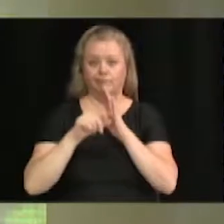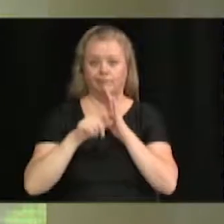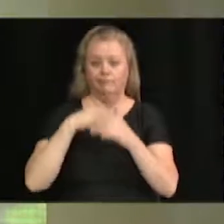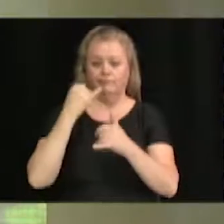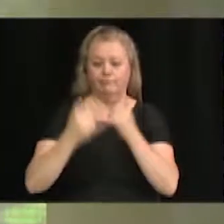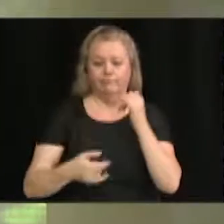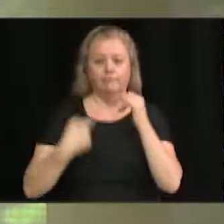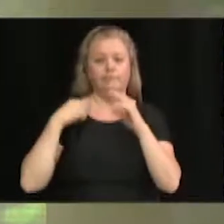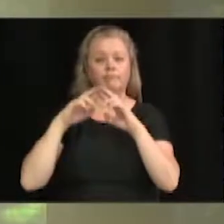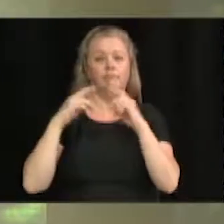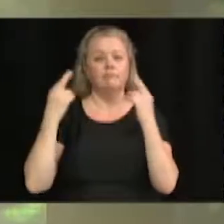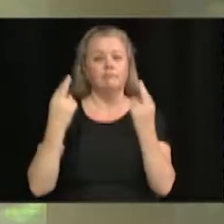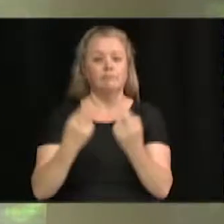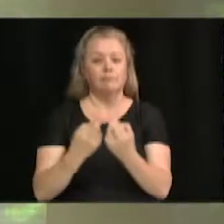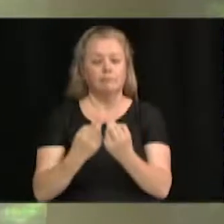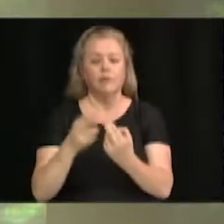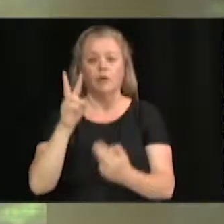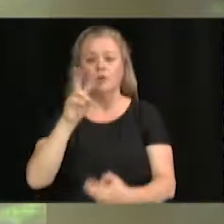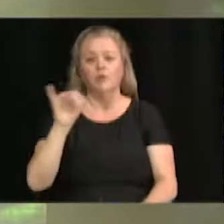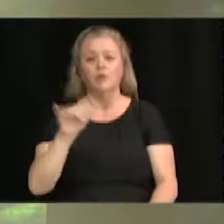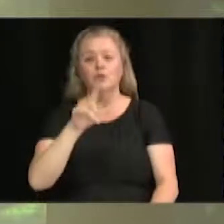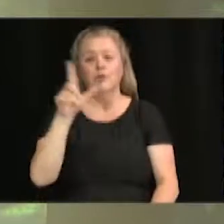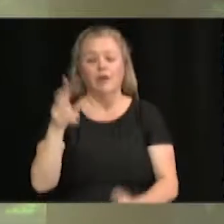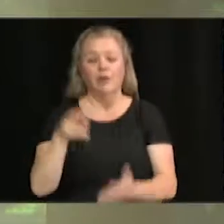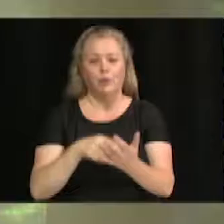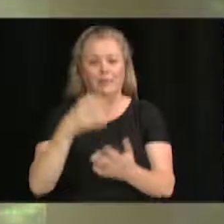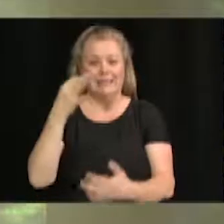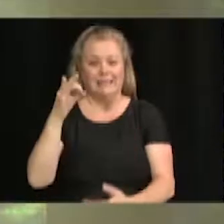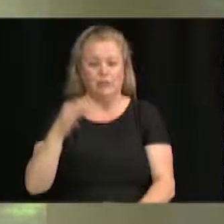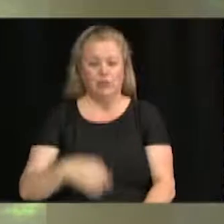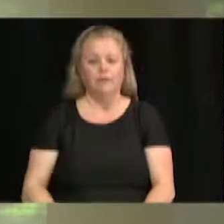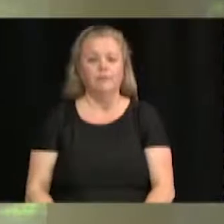dernière séance, celle du 2 juillet 2019.